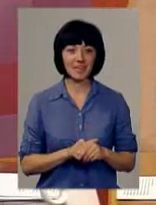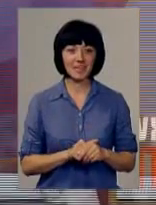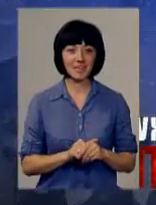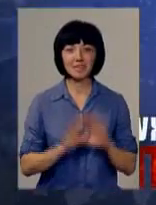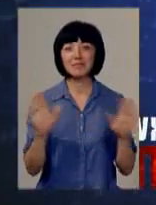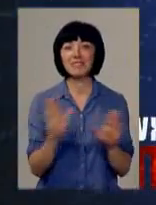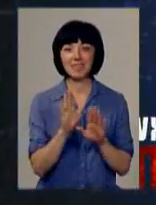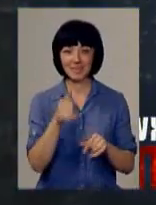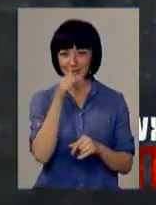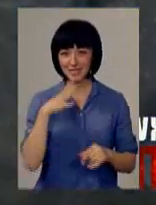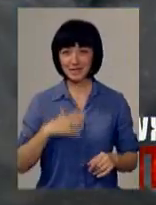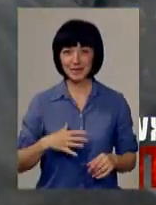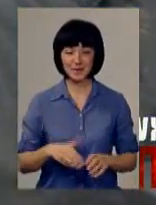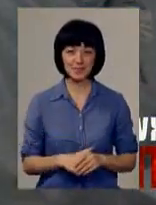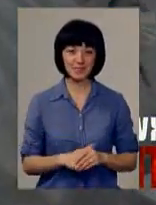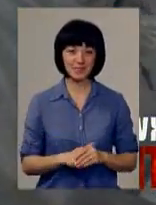Три піти не можна. Яблучко.